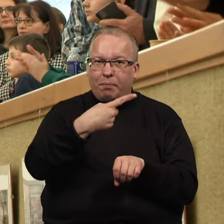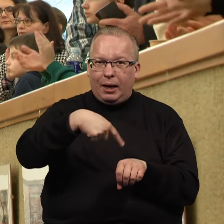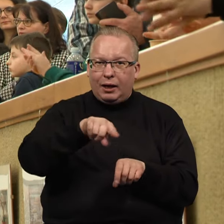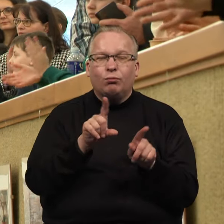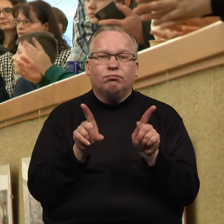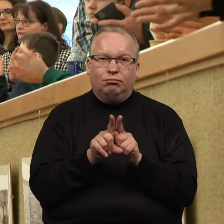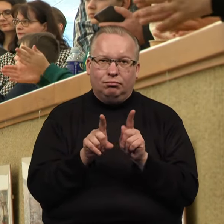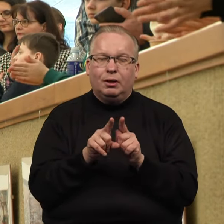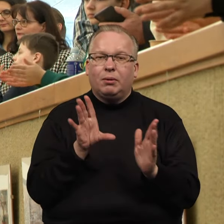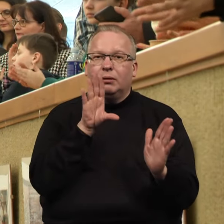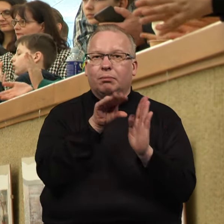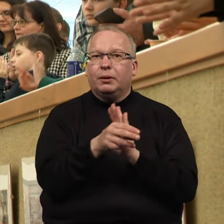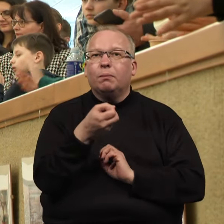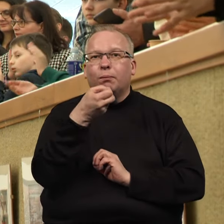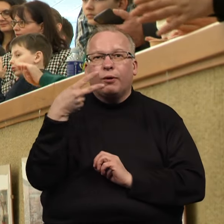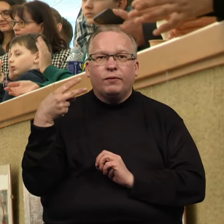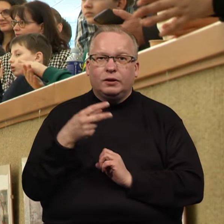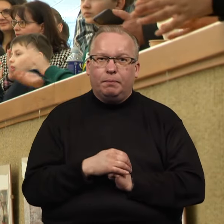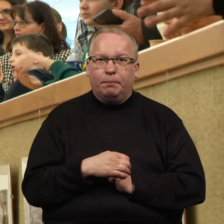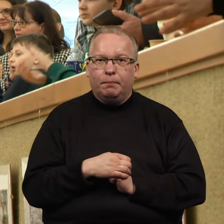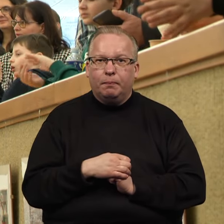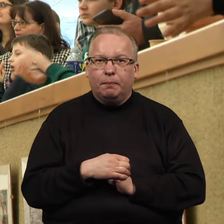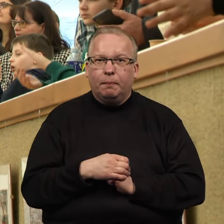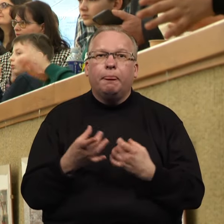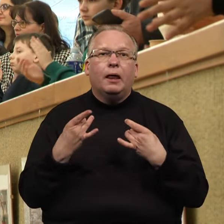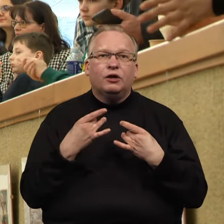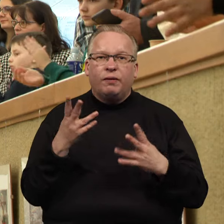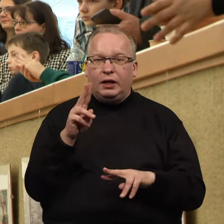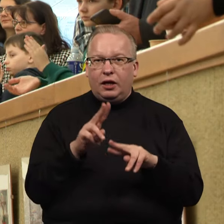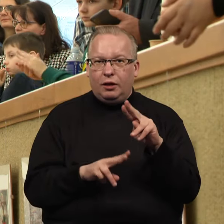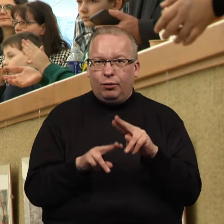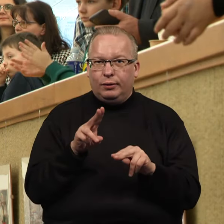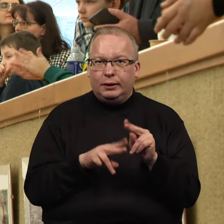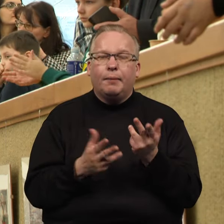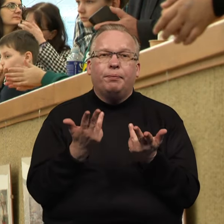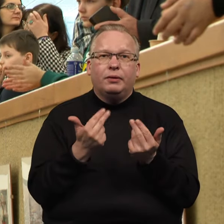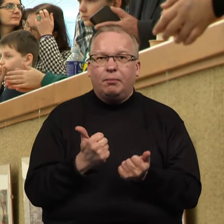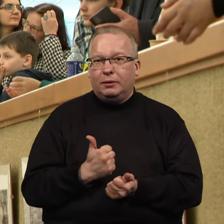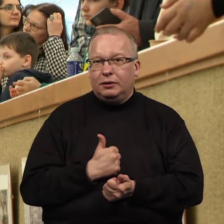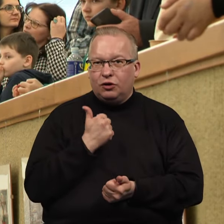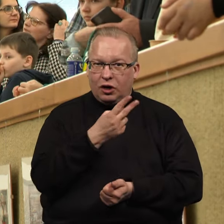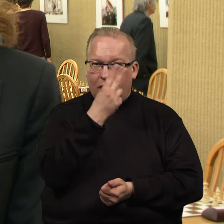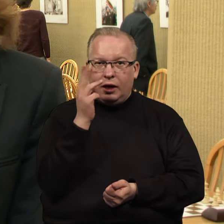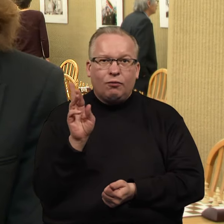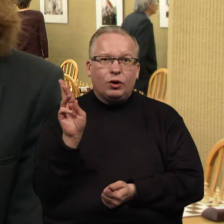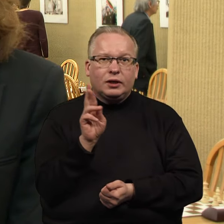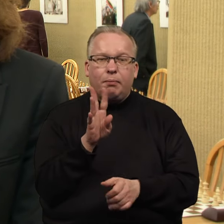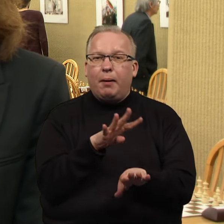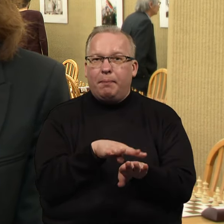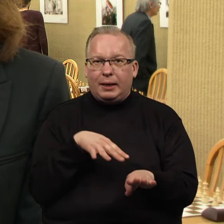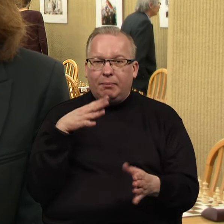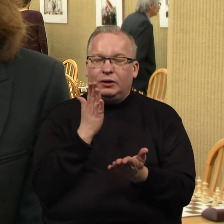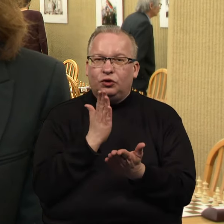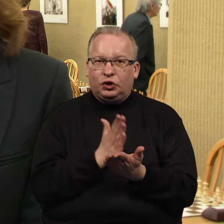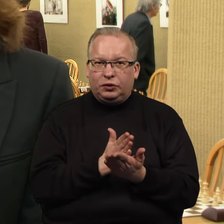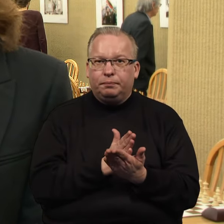profesionalų. Šventinė nuotaika ir, žinoma, labai didžiuojasi, kad Lietuvos Respublikos parlamentas